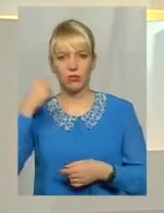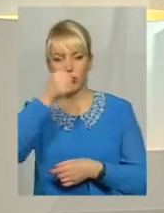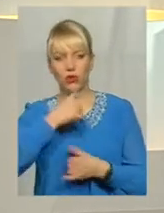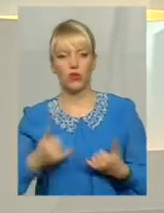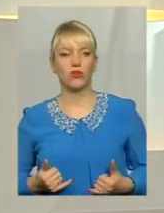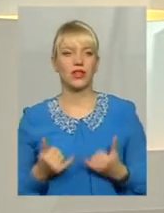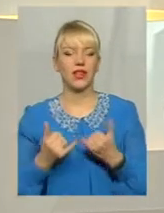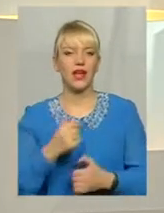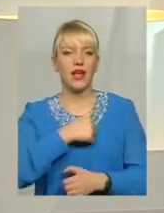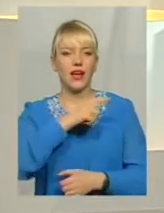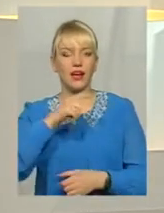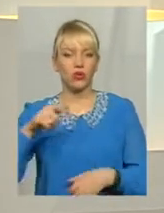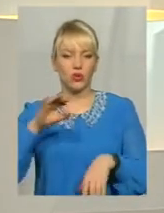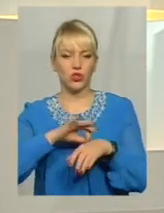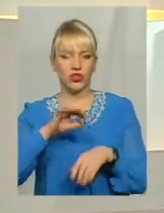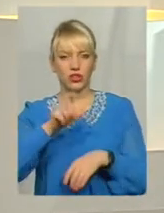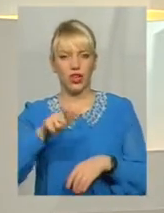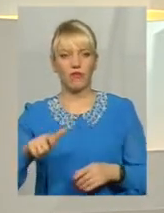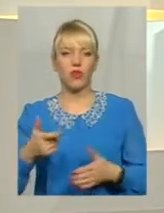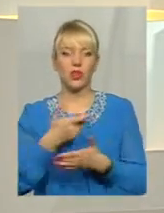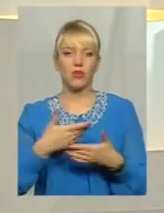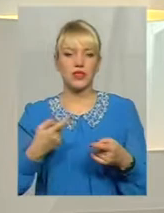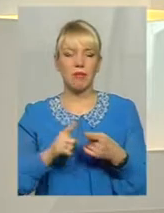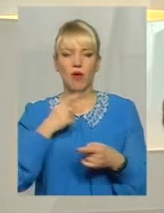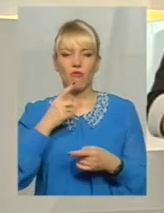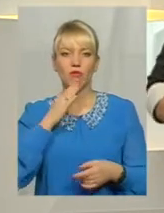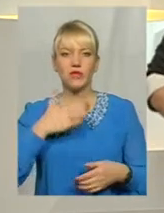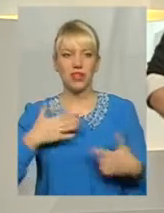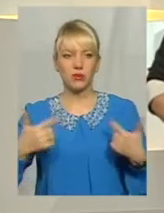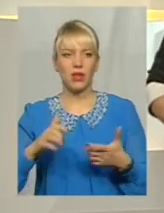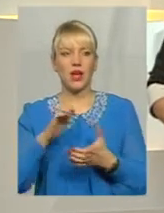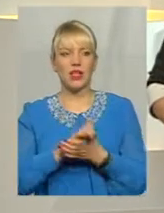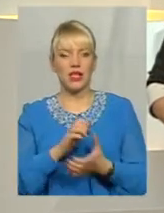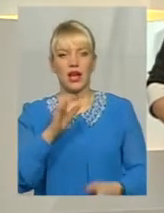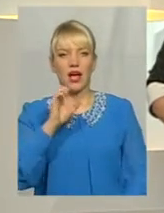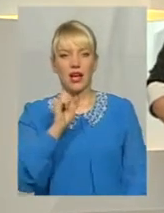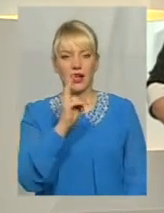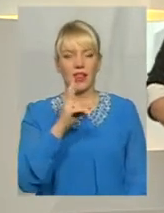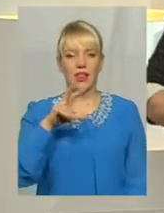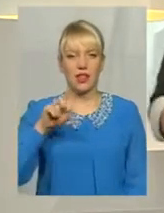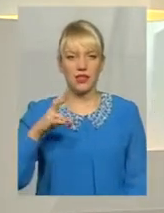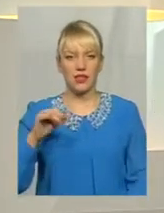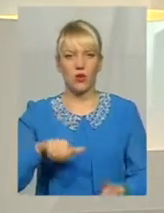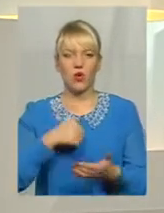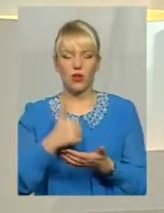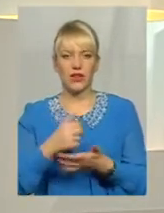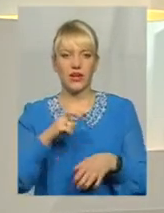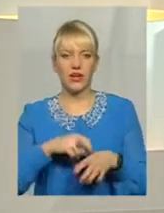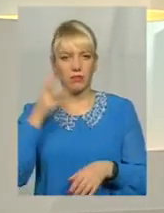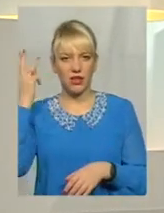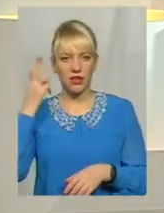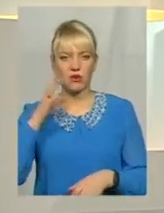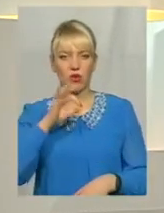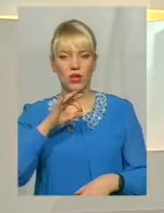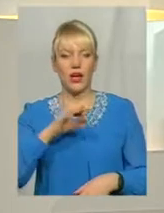для саме кардіологічних хворих Про це говоримо з нашим сьогоднішнім гостем Знайомтеся, Андрій Іванович Кланца, головний лікар Хмельницького обласного кардіологічного